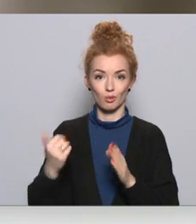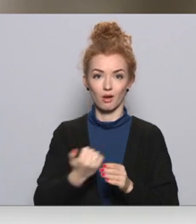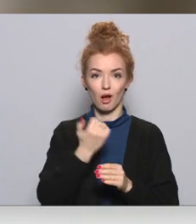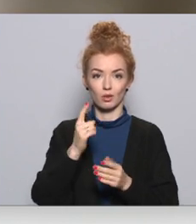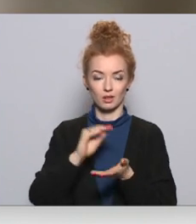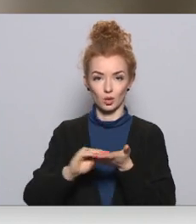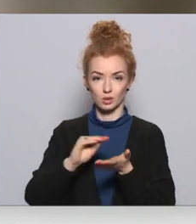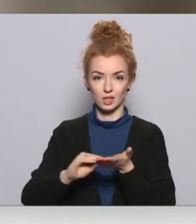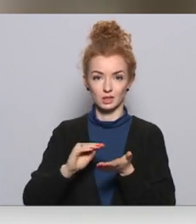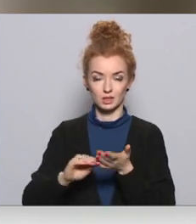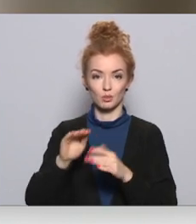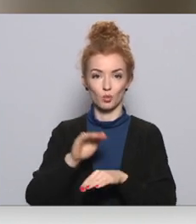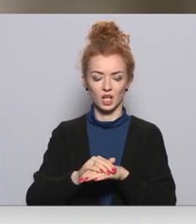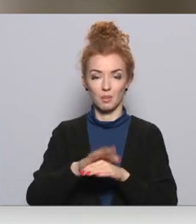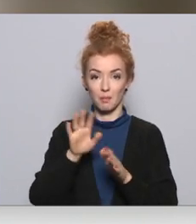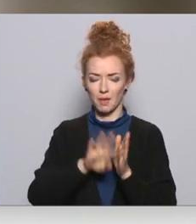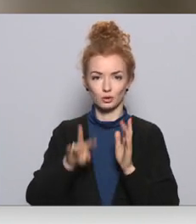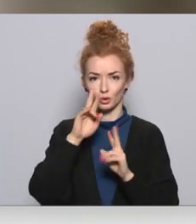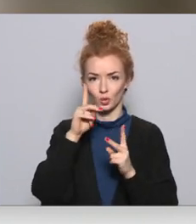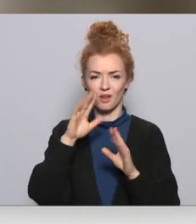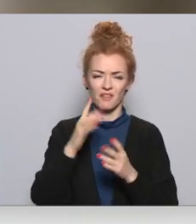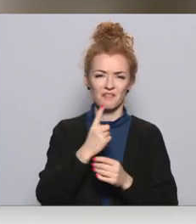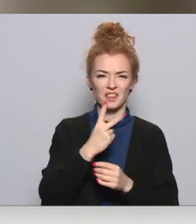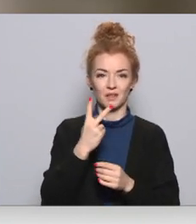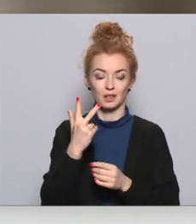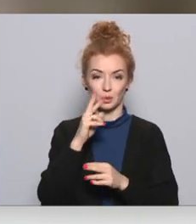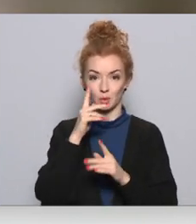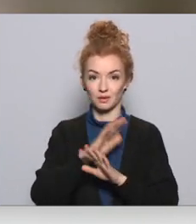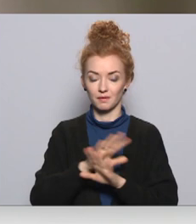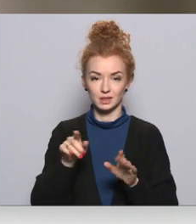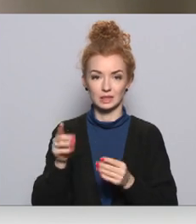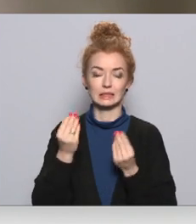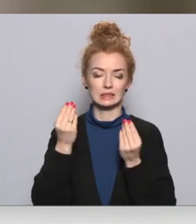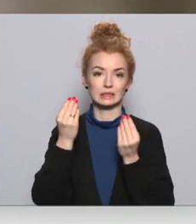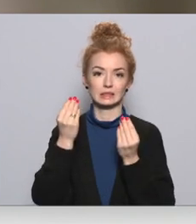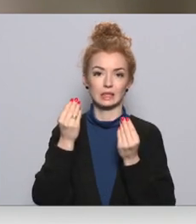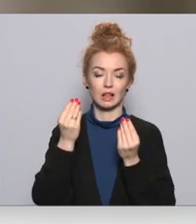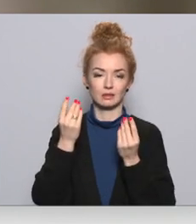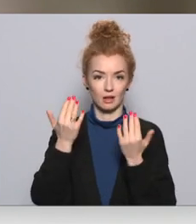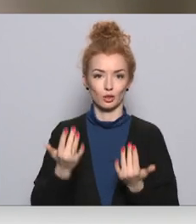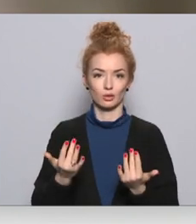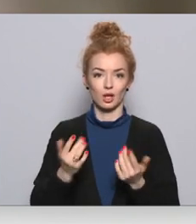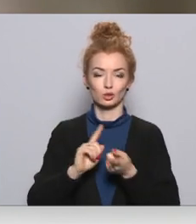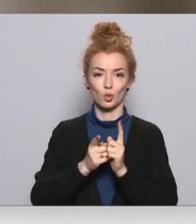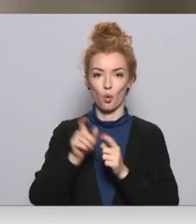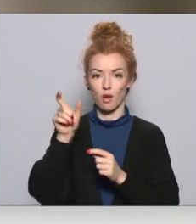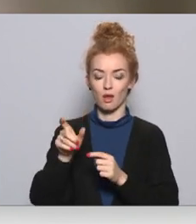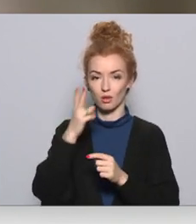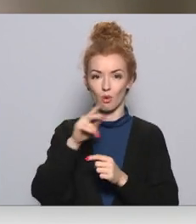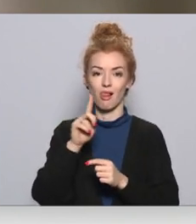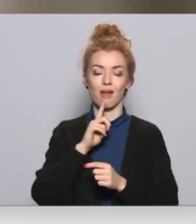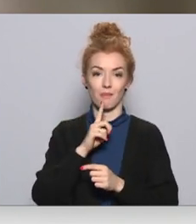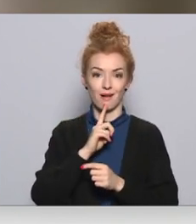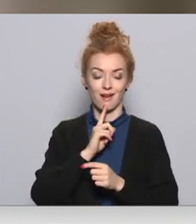ir rakstījis un uzrakstījis būtībā bez kļūdām vai ar kādām divām, trim kļūdām. Tikai tas ir izcilas sliegums. Tā ir skolotāji no Liepājas arī